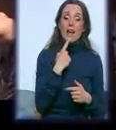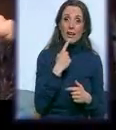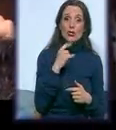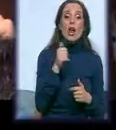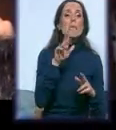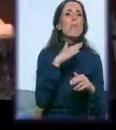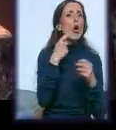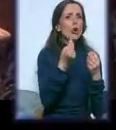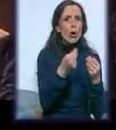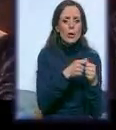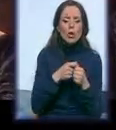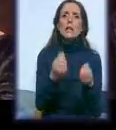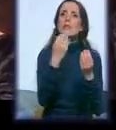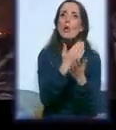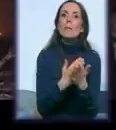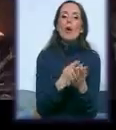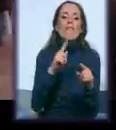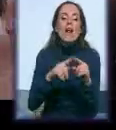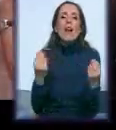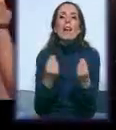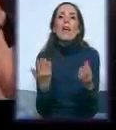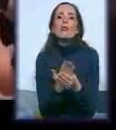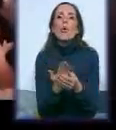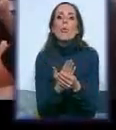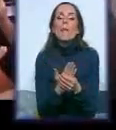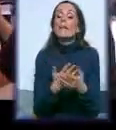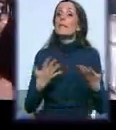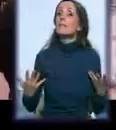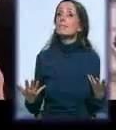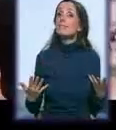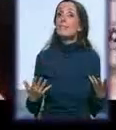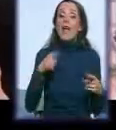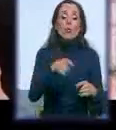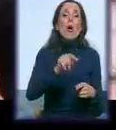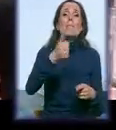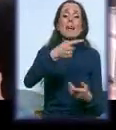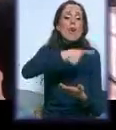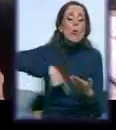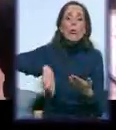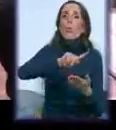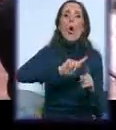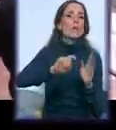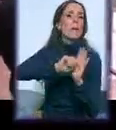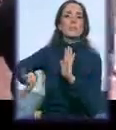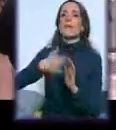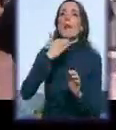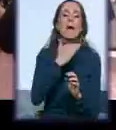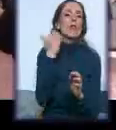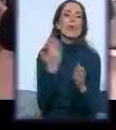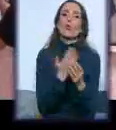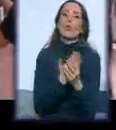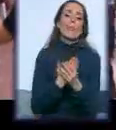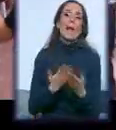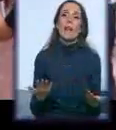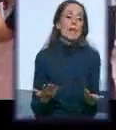dokument, koja je osnovna dokumentacija u konkursu. I u tom prvom krugu budu eliminisane. Budu, nažalost, eliminisane, ali ne možete.